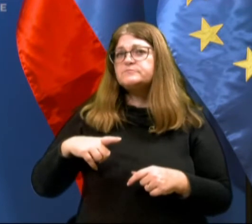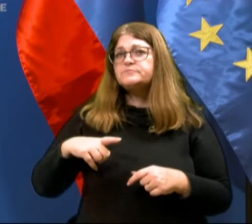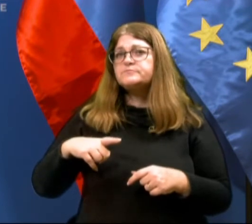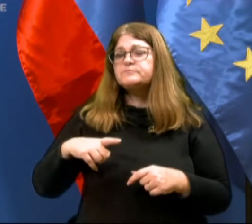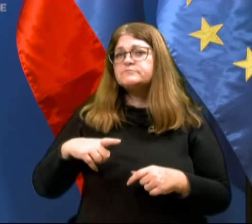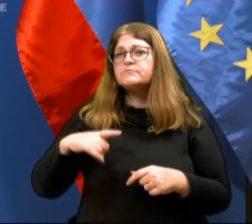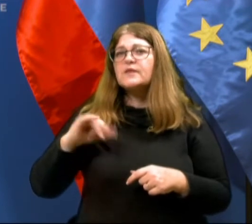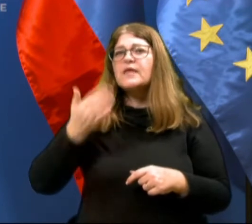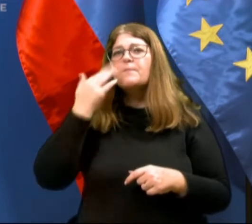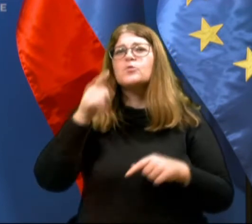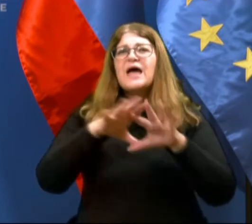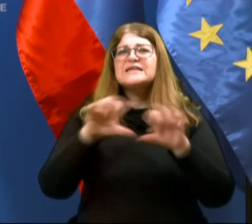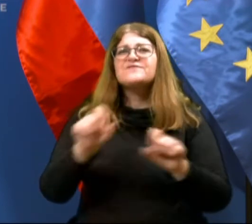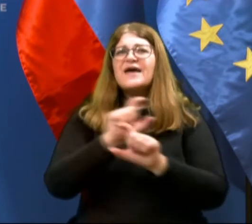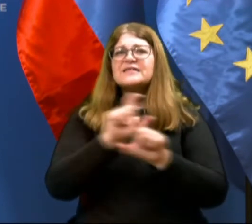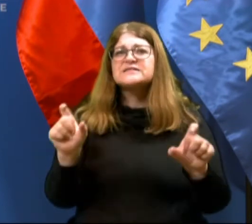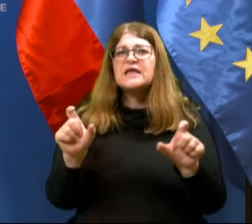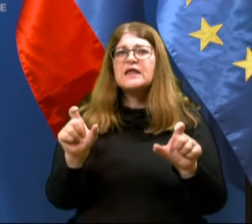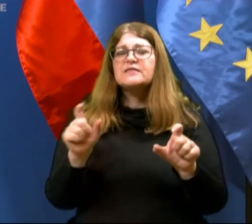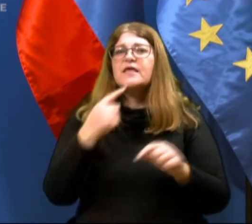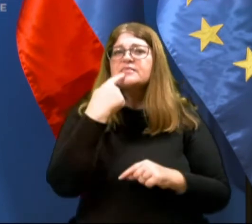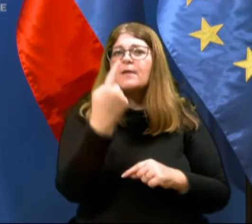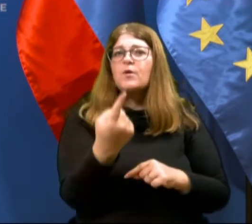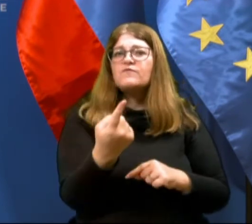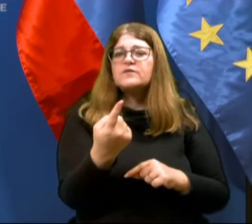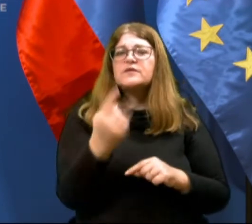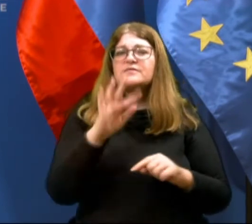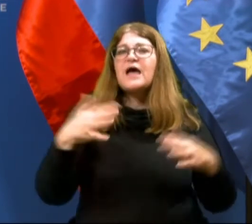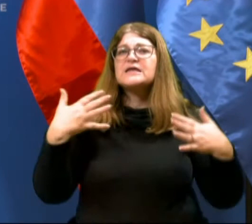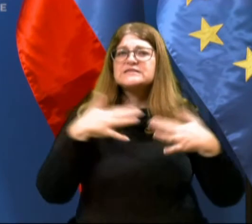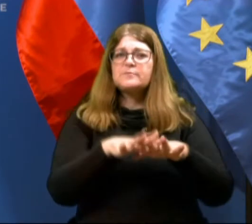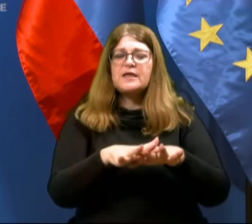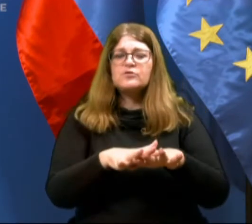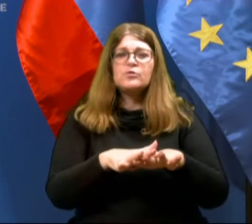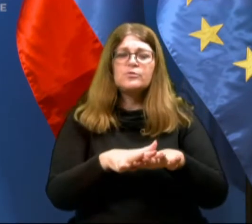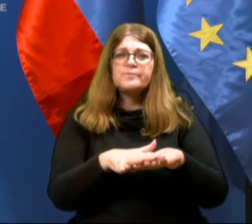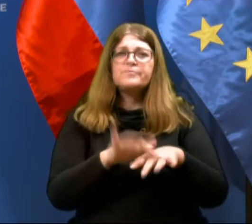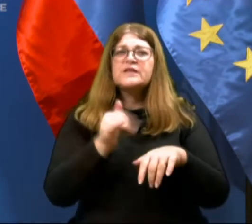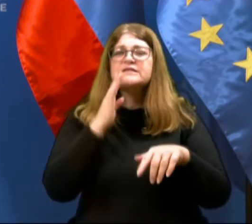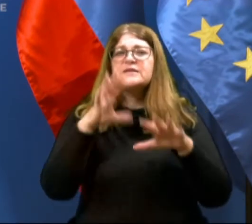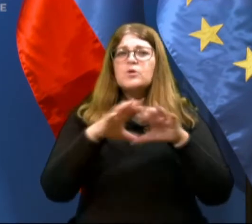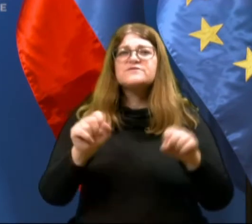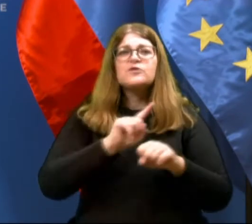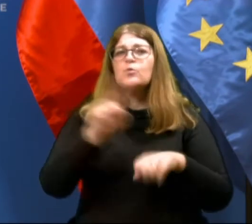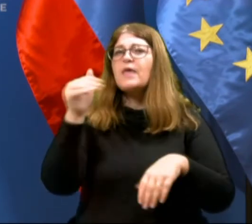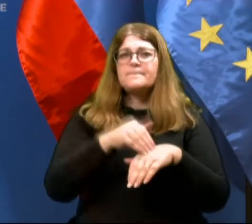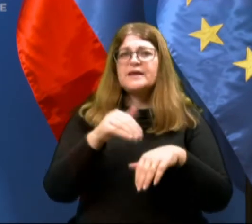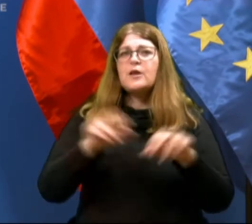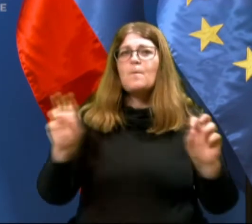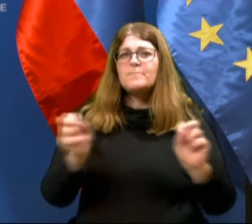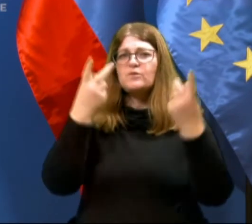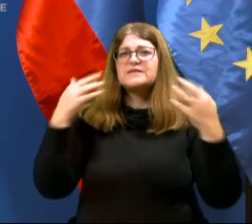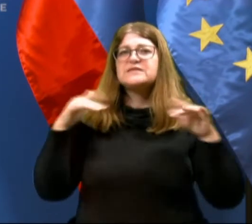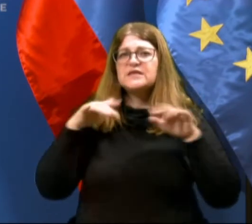Predvsem je bil ta izvajen zaradi napovedi na spletu, da se bo izvedel neprijavljen protestni